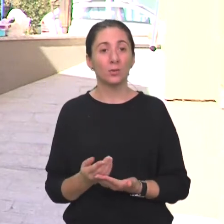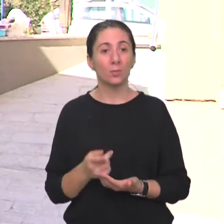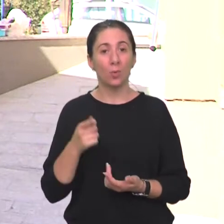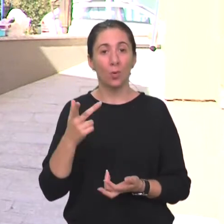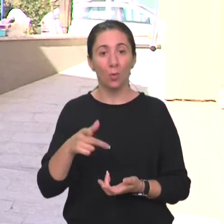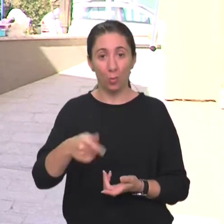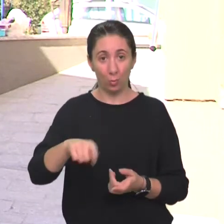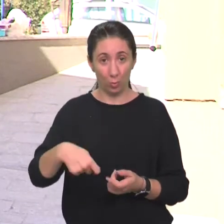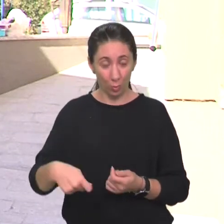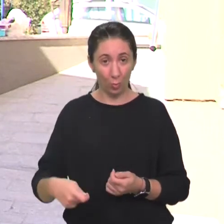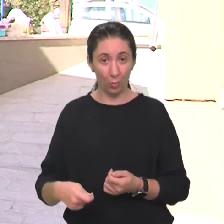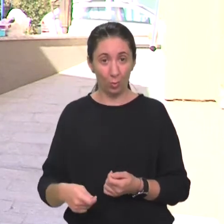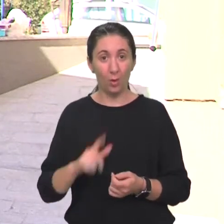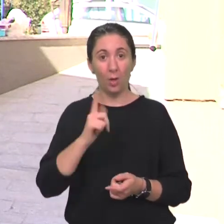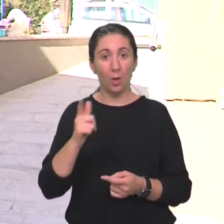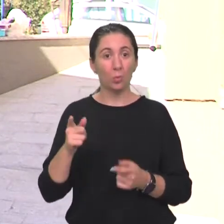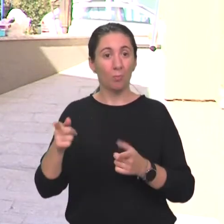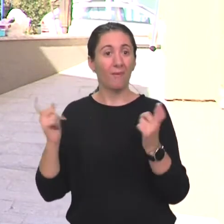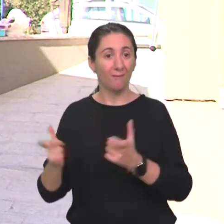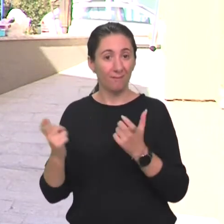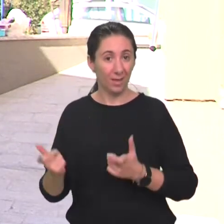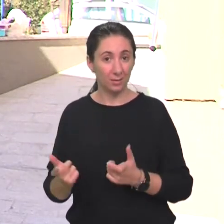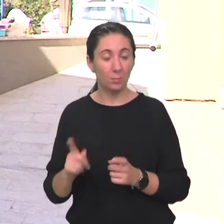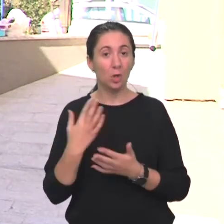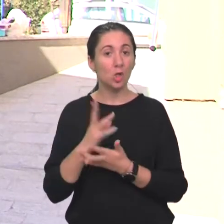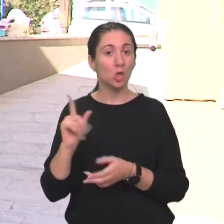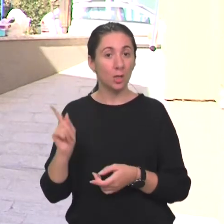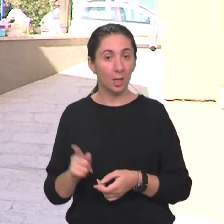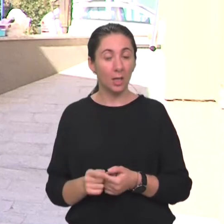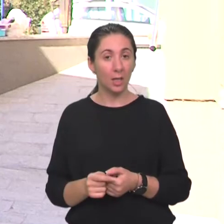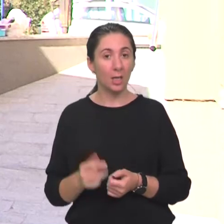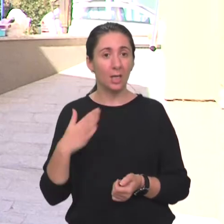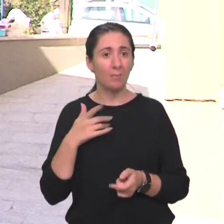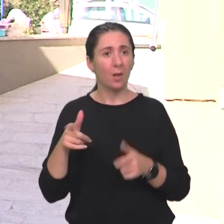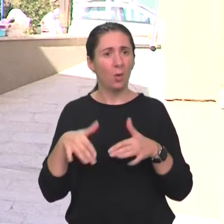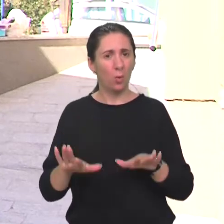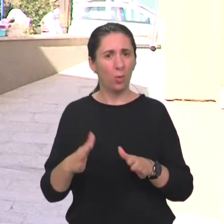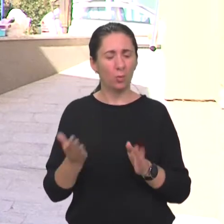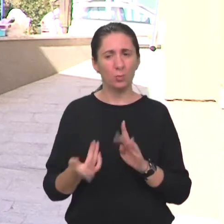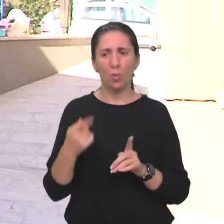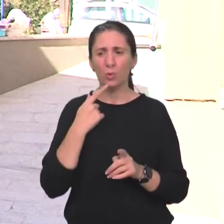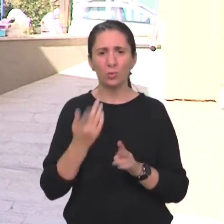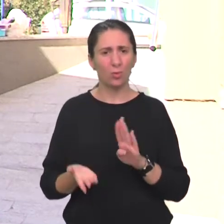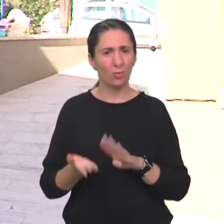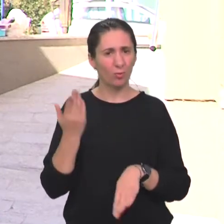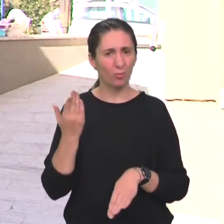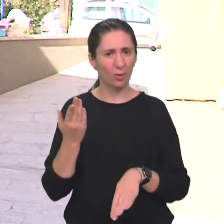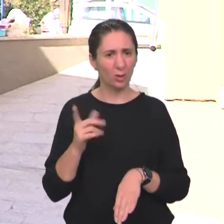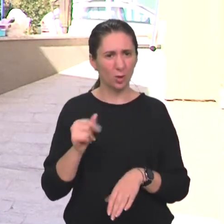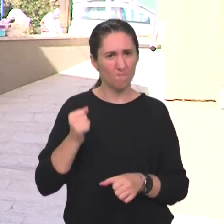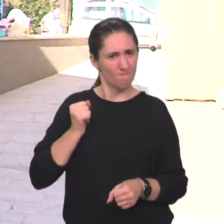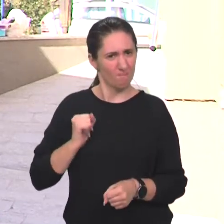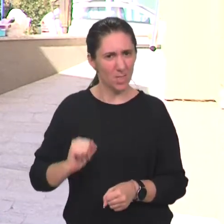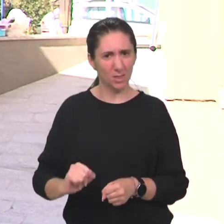3-2-1 kuhaj i u drugim tim festivalima i žirima, uglavnom to ima tih ljudi koji su onako više, znači, idu na